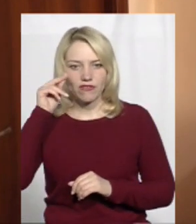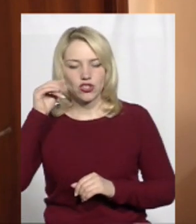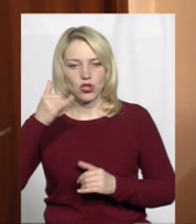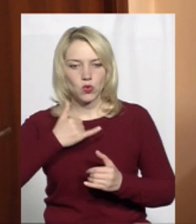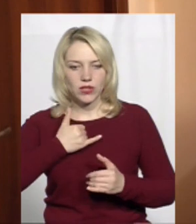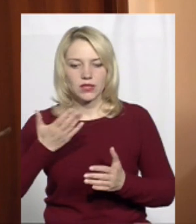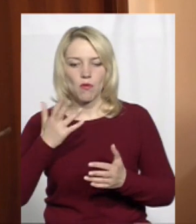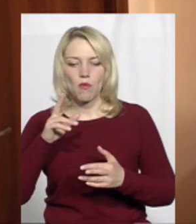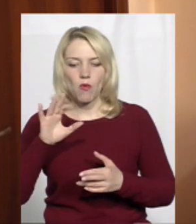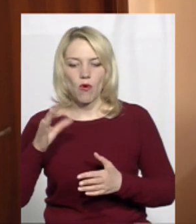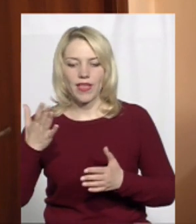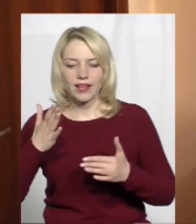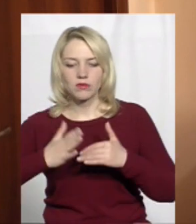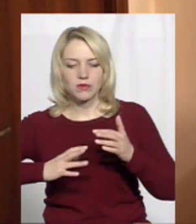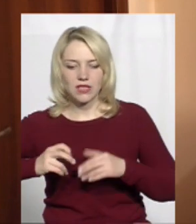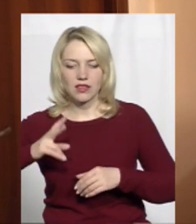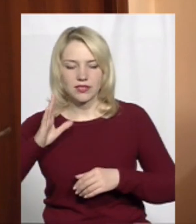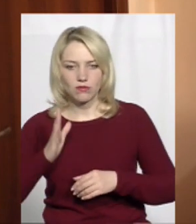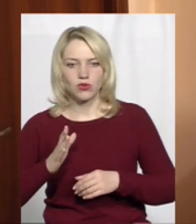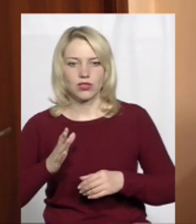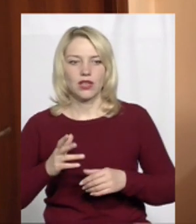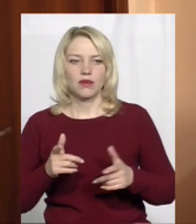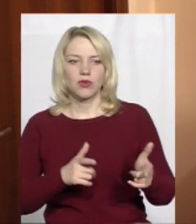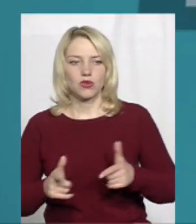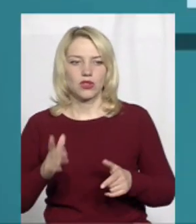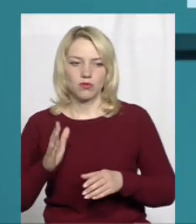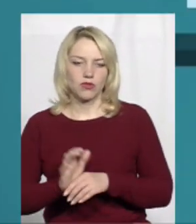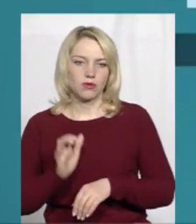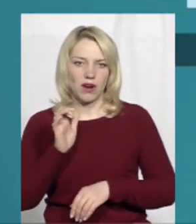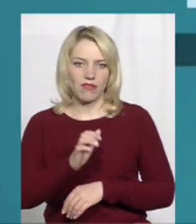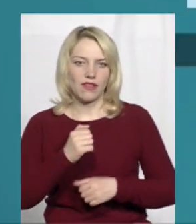готувалися, і будуть відправлені, знову ж таки, військомати.